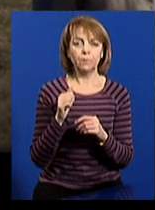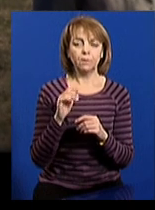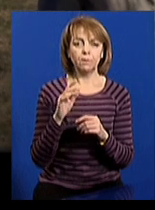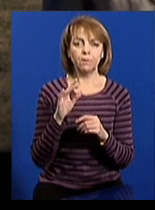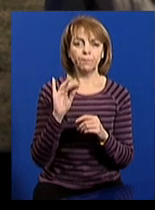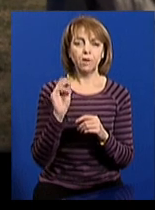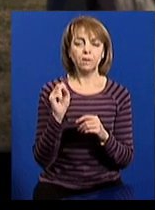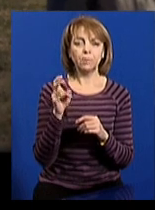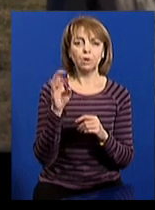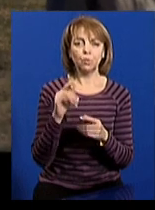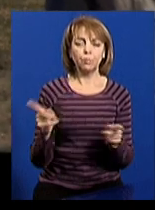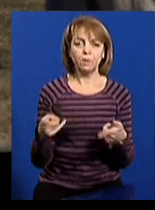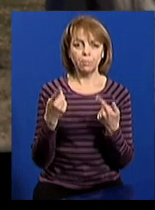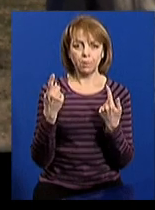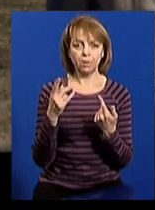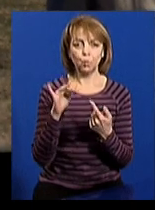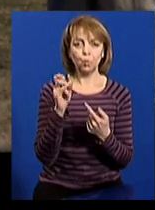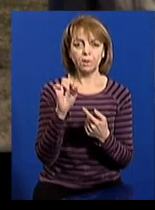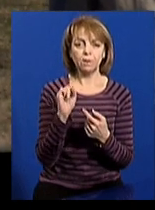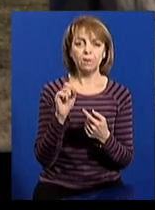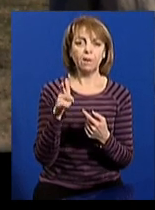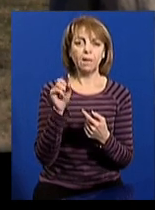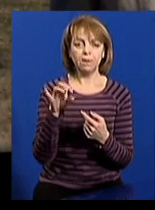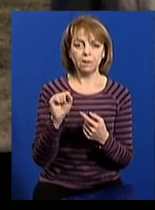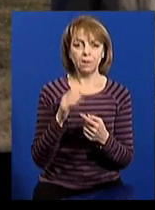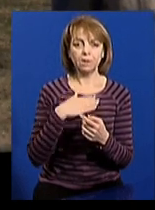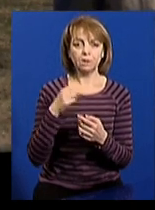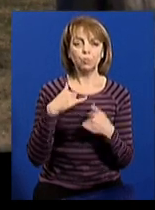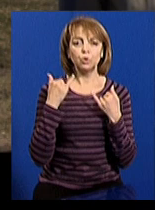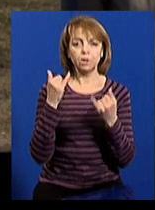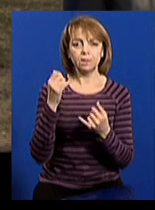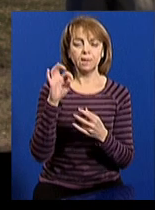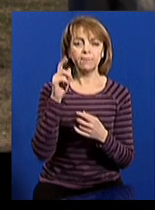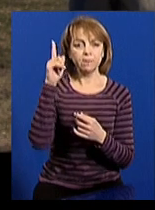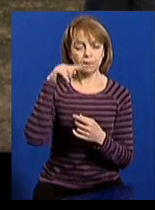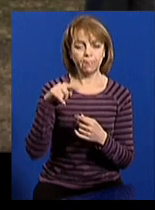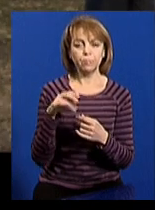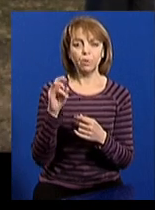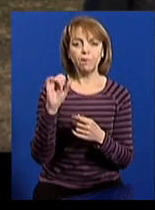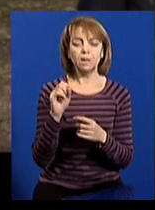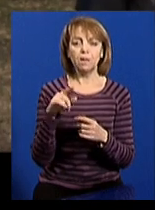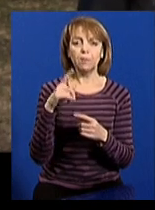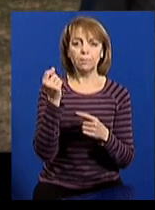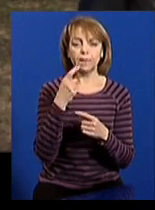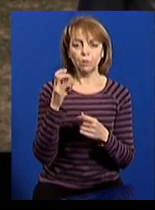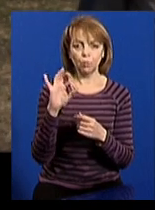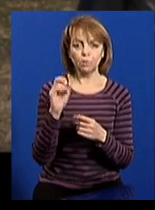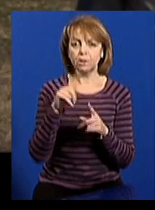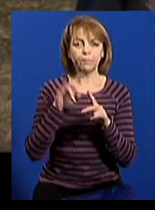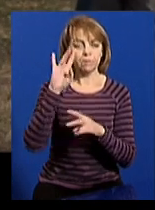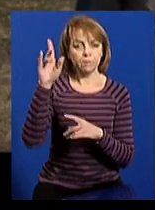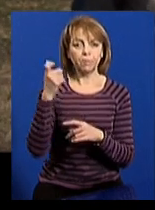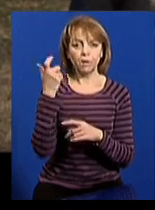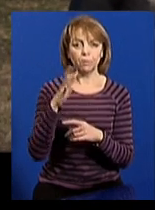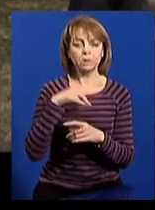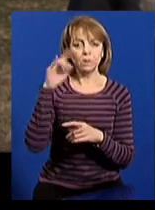Елана Блакитного піднімала Гуріна Галина Романівна. Це наш почесний краєзнавець. Про Елана Блакитного не так відомо у Харкові. Ми знаємо,